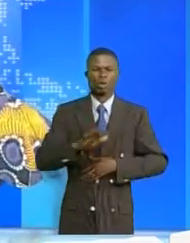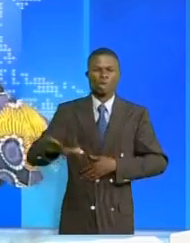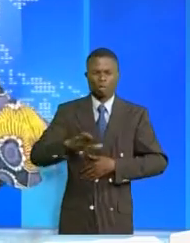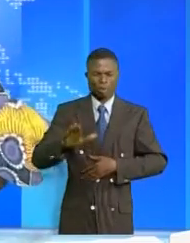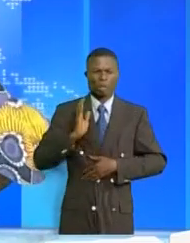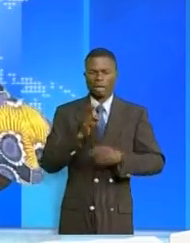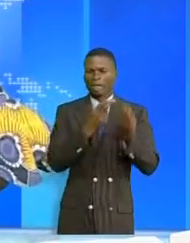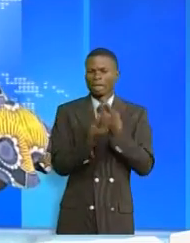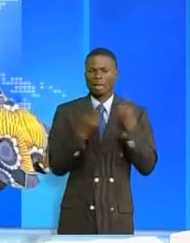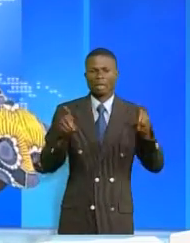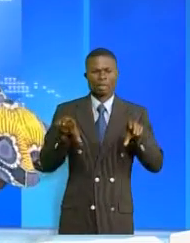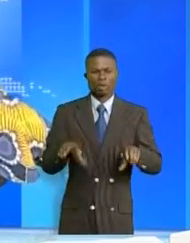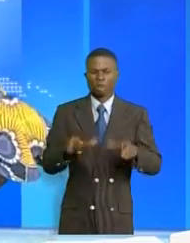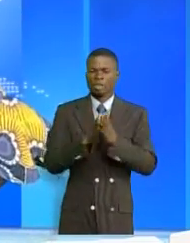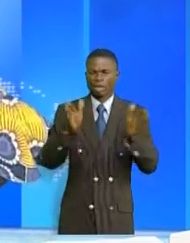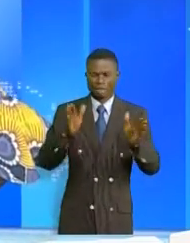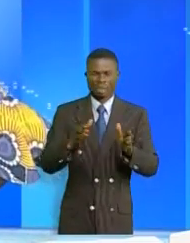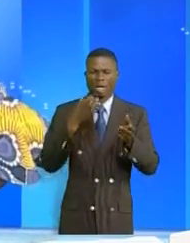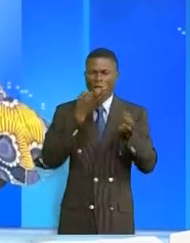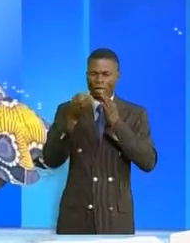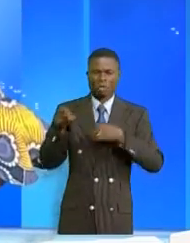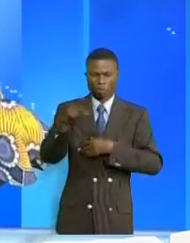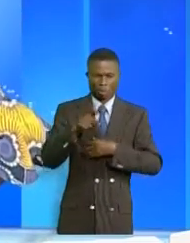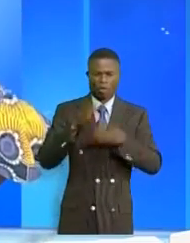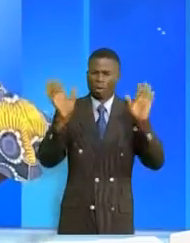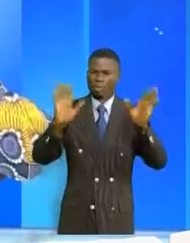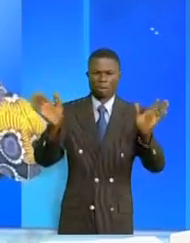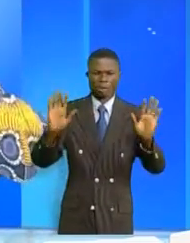Sandra Nianita Bouva-Mirele sur ce plateau pour un autre journal en attendant-titrage-Canada